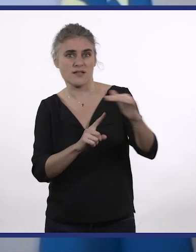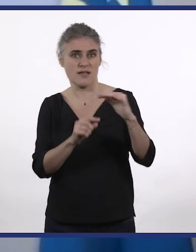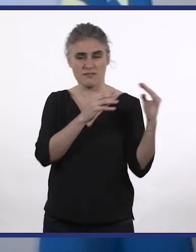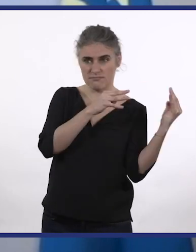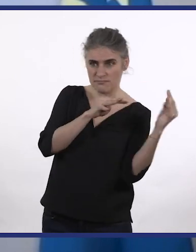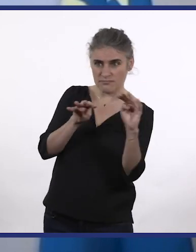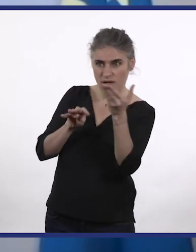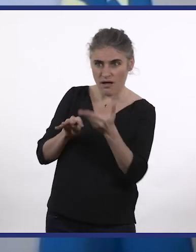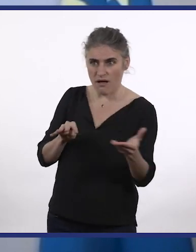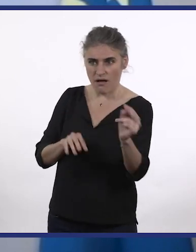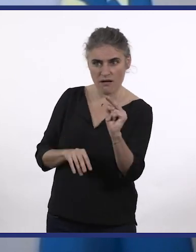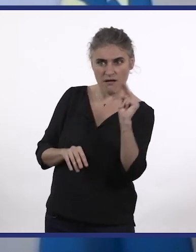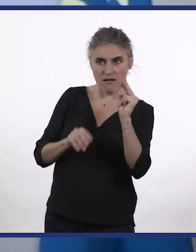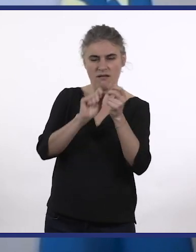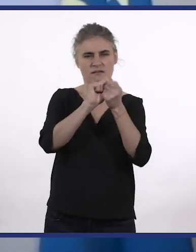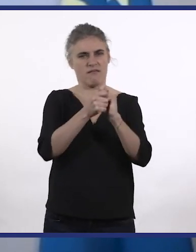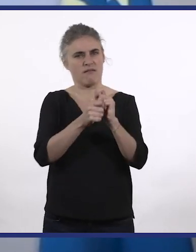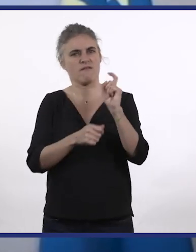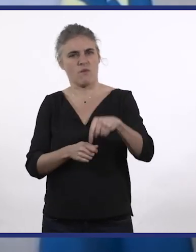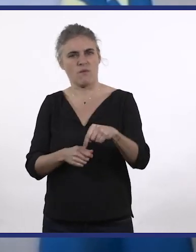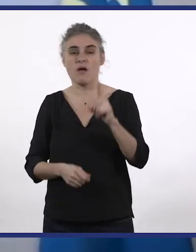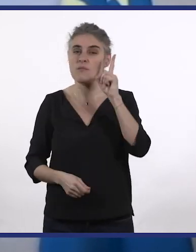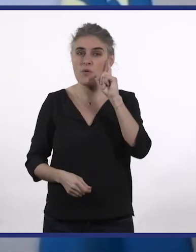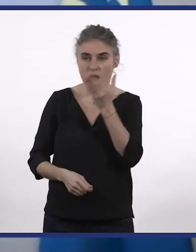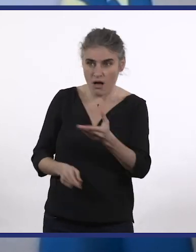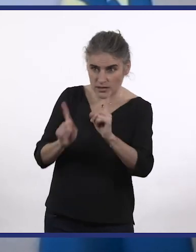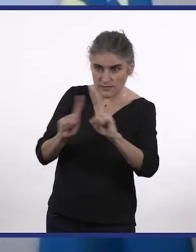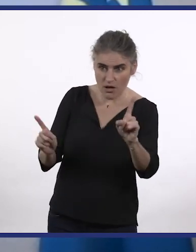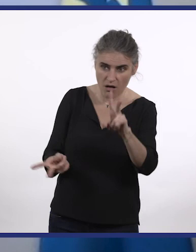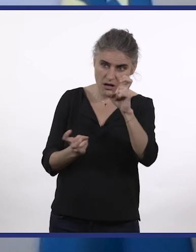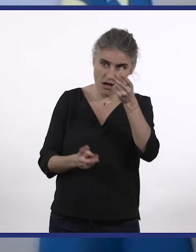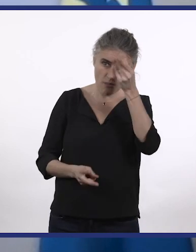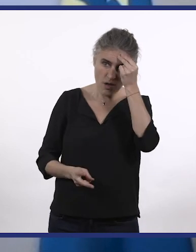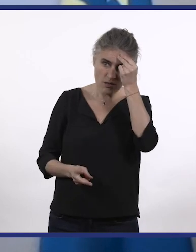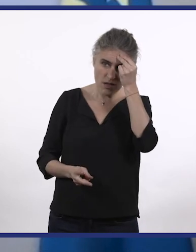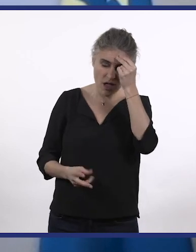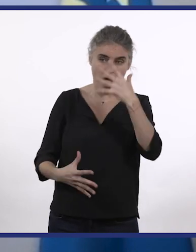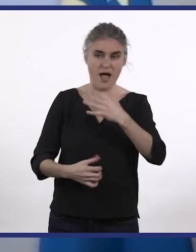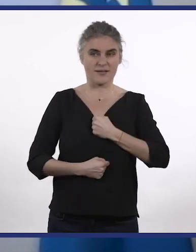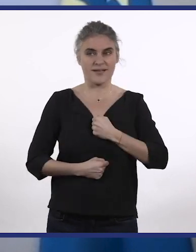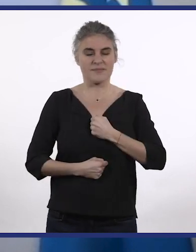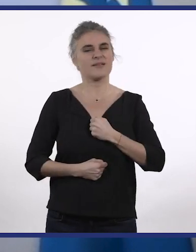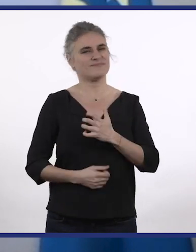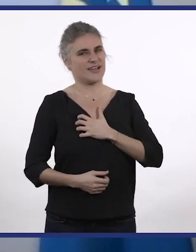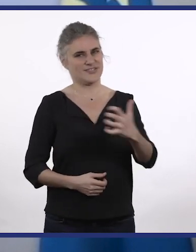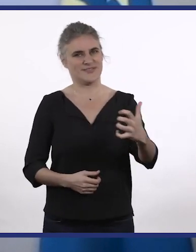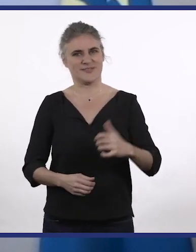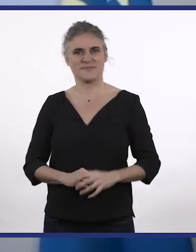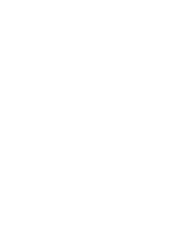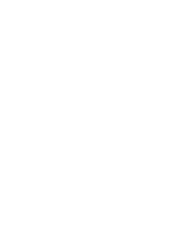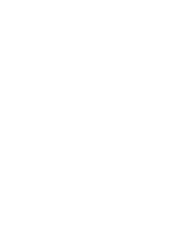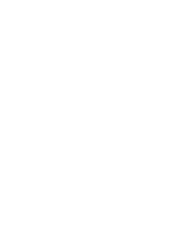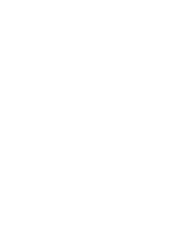regard de la société sur la trisomie, parce que comprendre la différence, c'est tout simplement l'accepter et s'en enrichir.